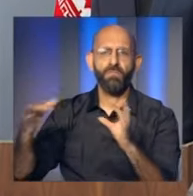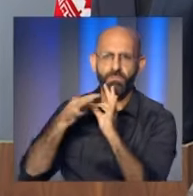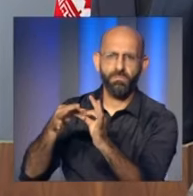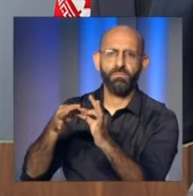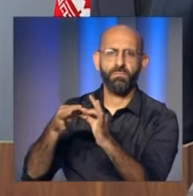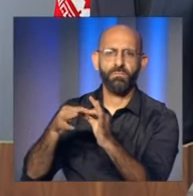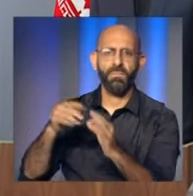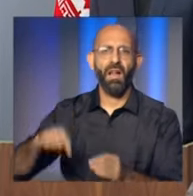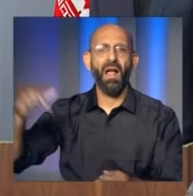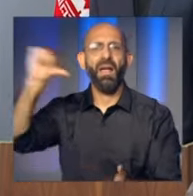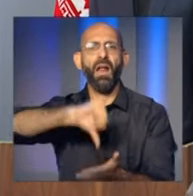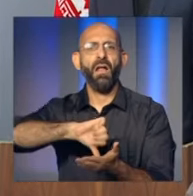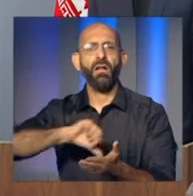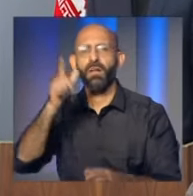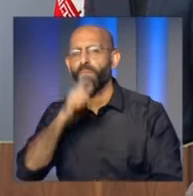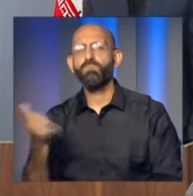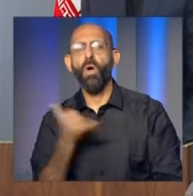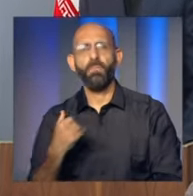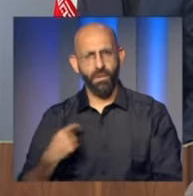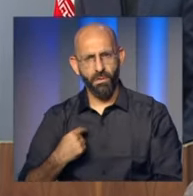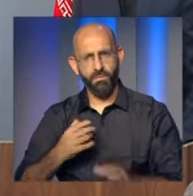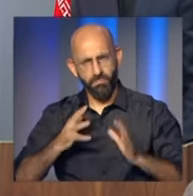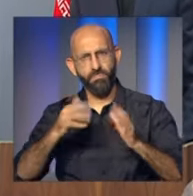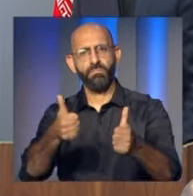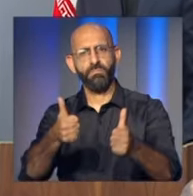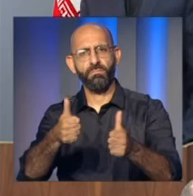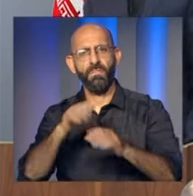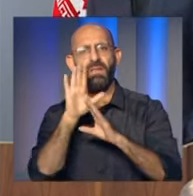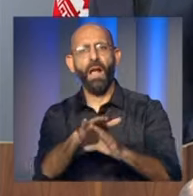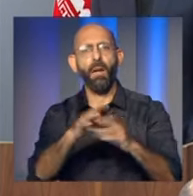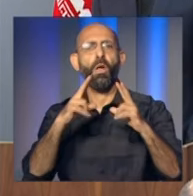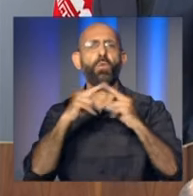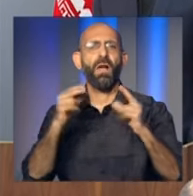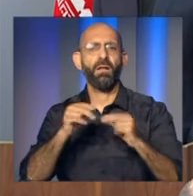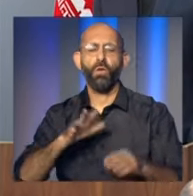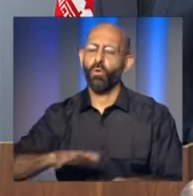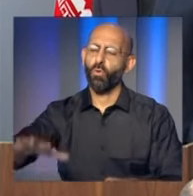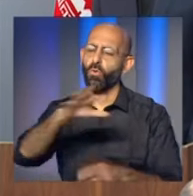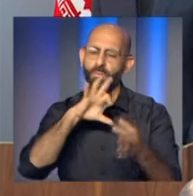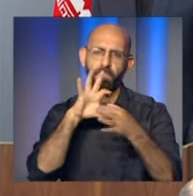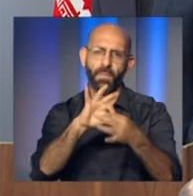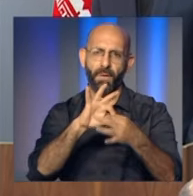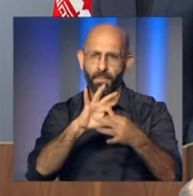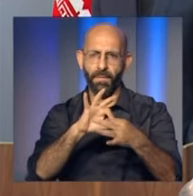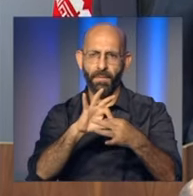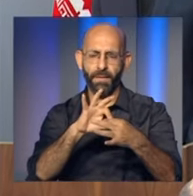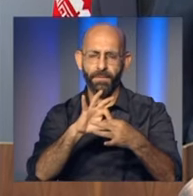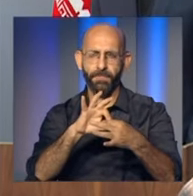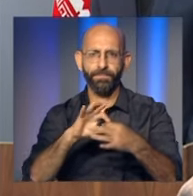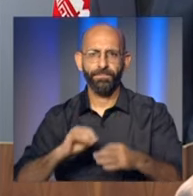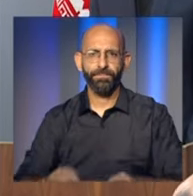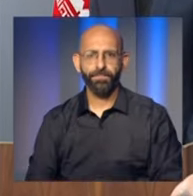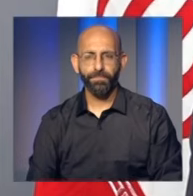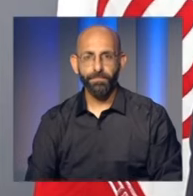ولبنان مؤشر رئيسي للإستقرار في المنطقة وأن إيران لم توفر جهدا لتأمين رفاهية